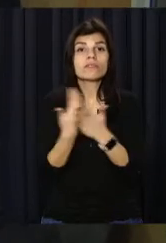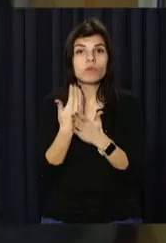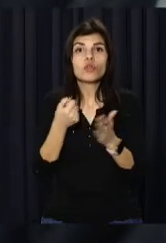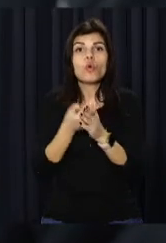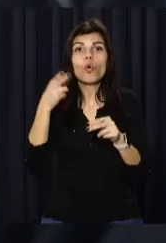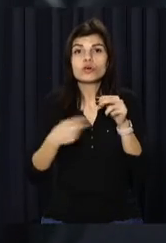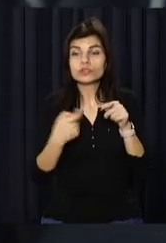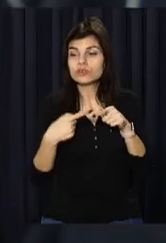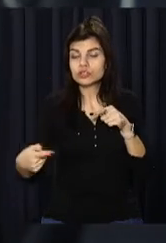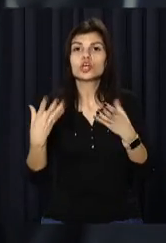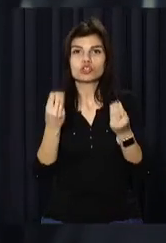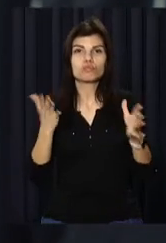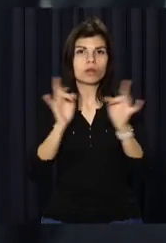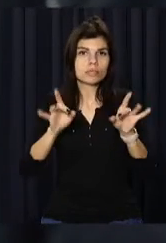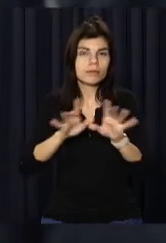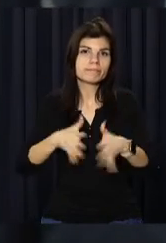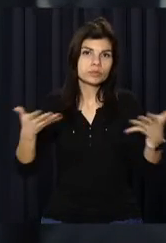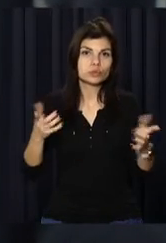тижня, додав Євгеній Єнін.